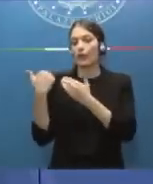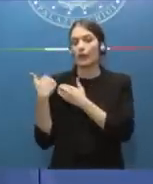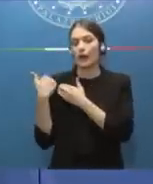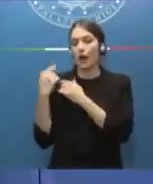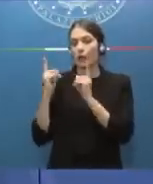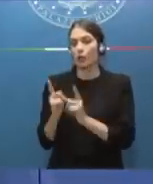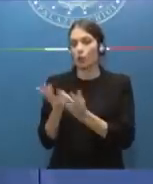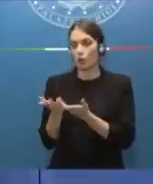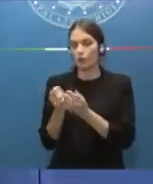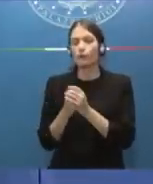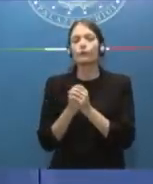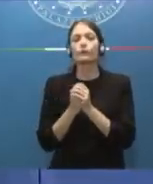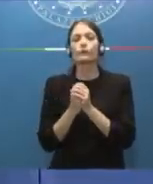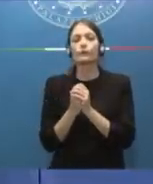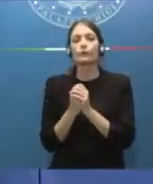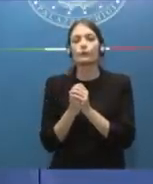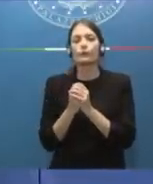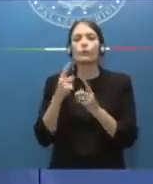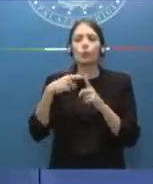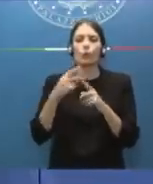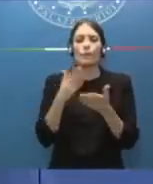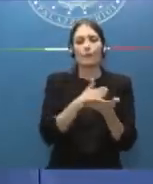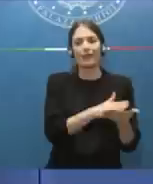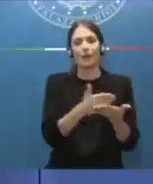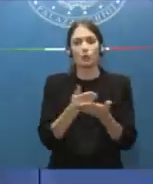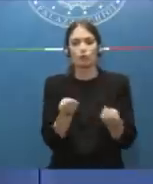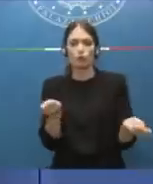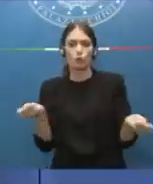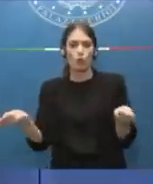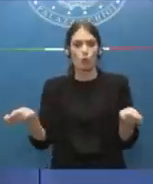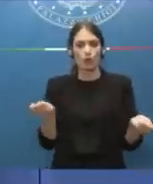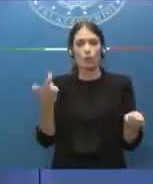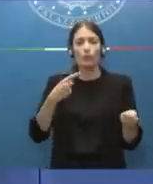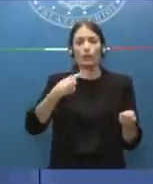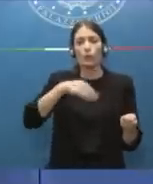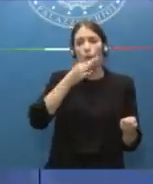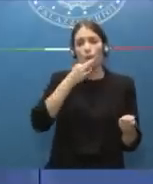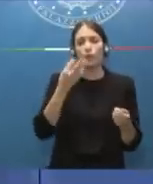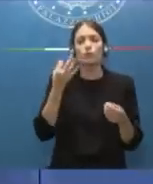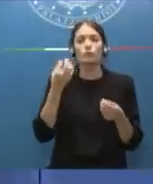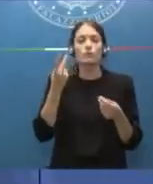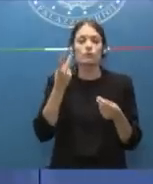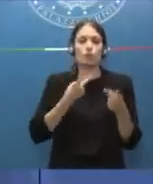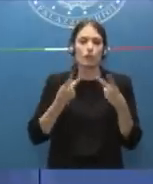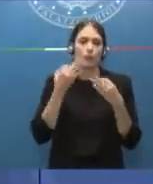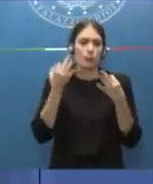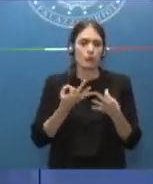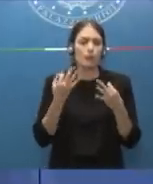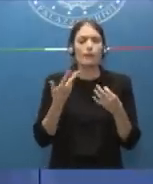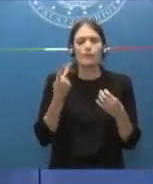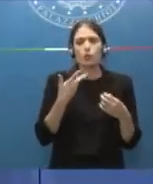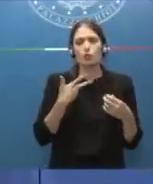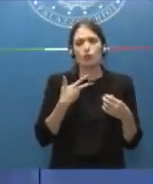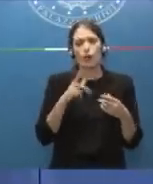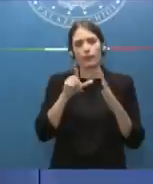Ovviamente anche facendo quelle mediazioni che queste cose comportano, perché noi cerchiamo sempre, ovviamente c'è il tema della presenza